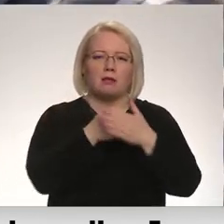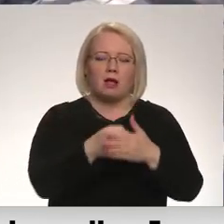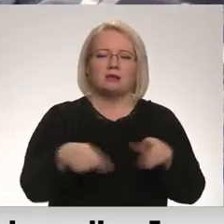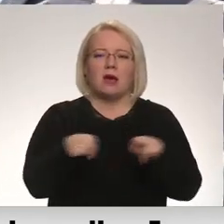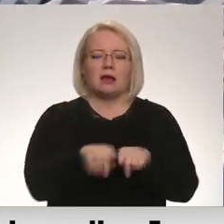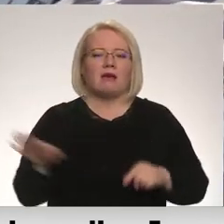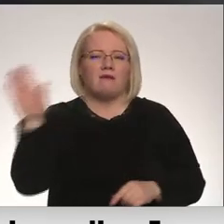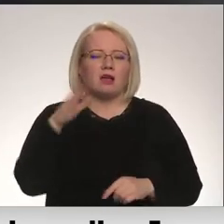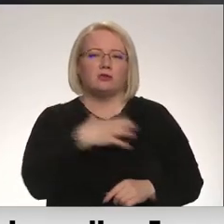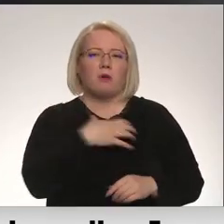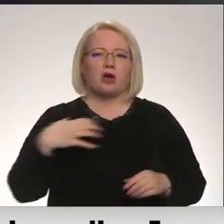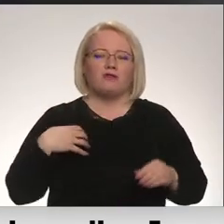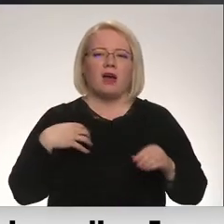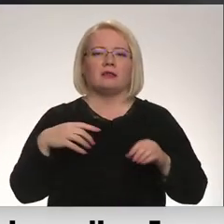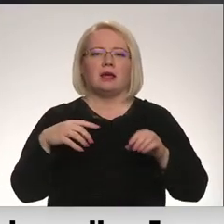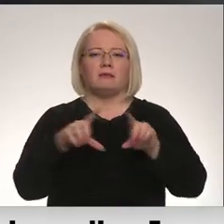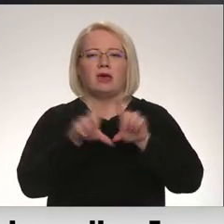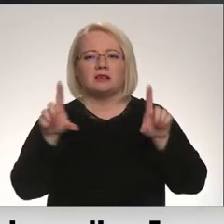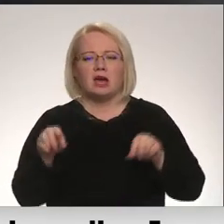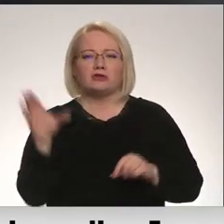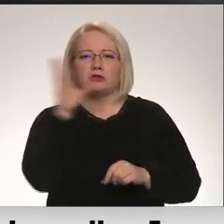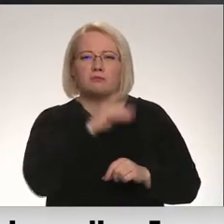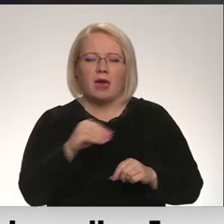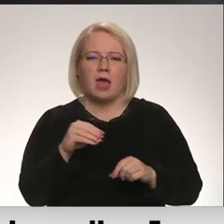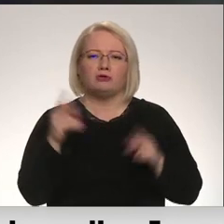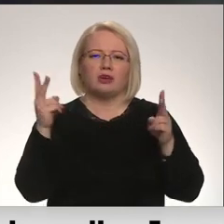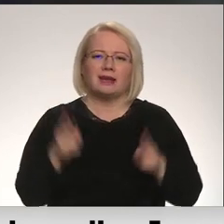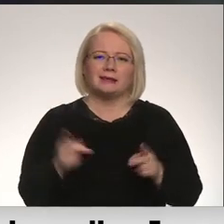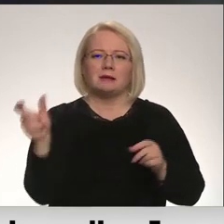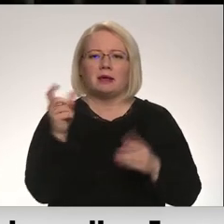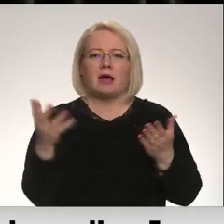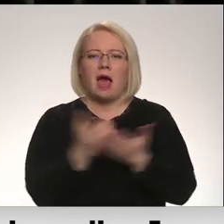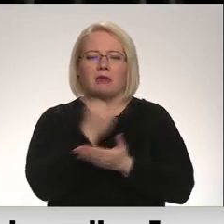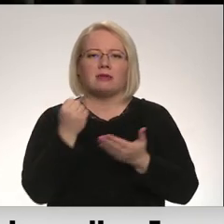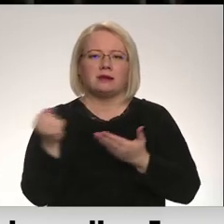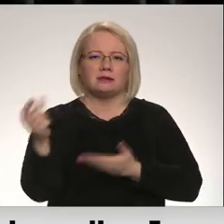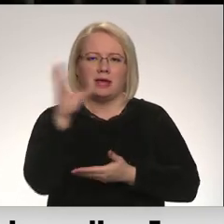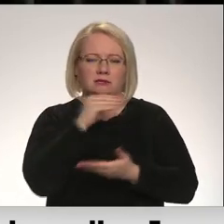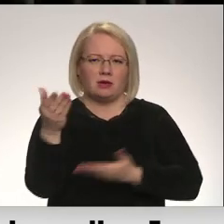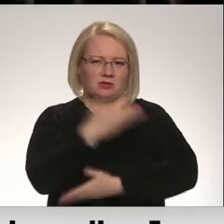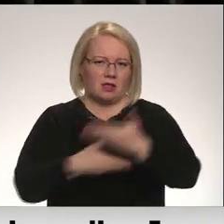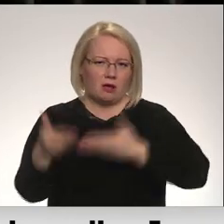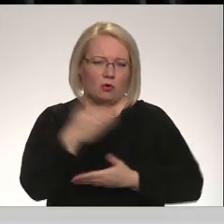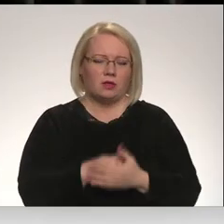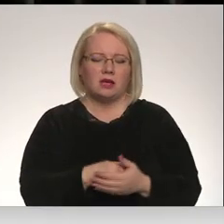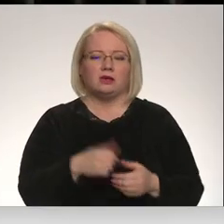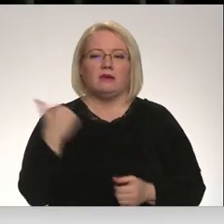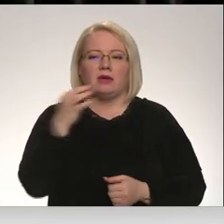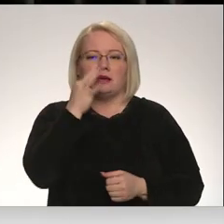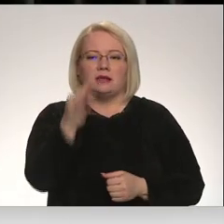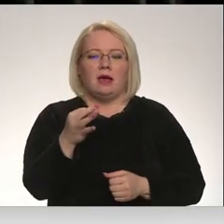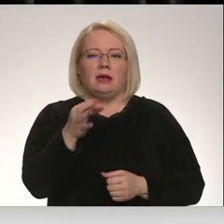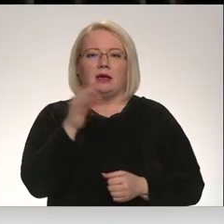pašvaldību iestāžu spēju pašlaik krīzes brīdī atrast kopīgu valodu. Jāsaka, tie, kas ir iesaistīti šajā darbā,